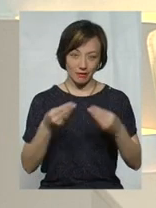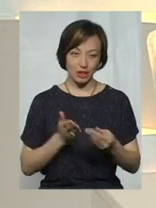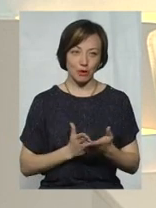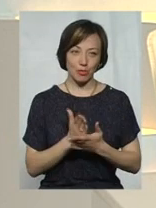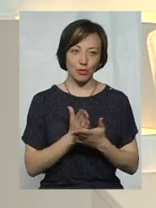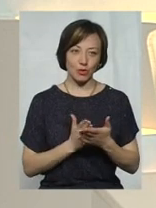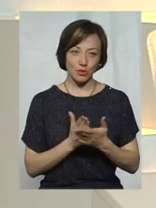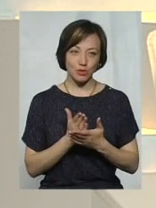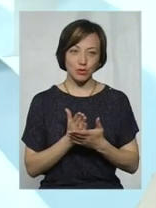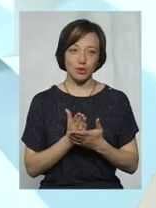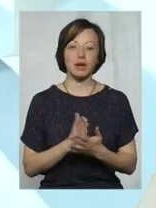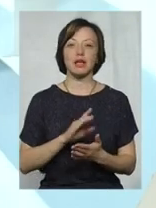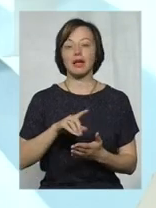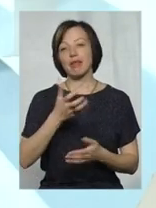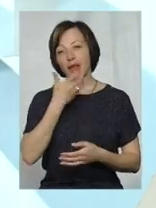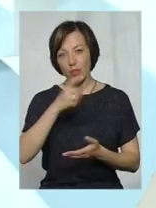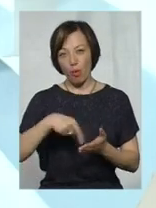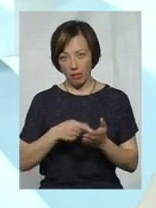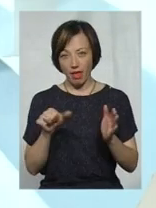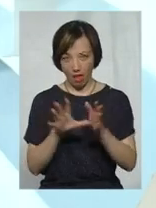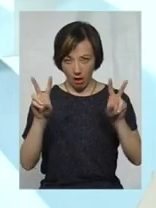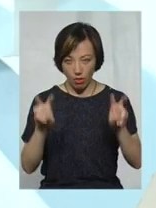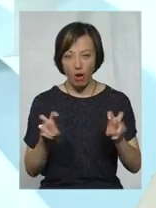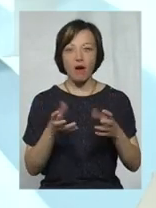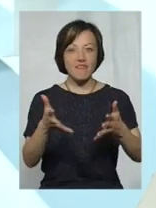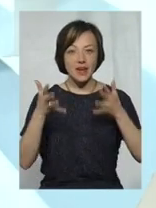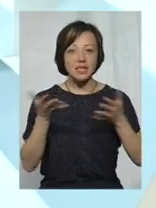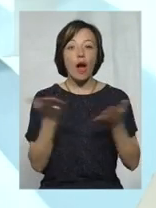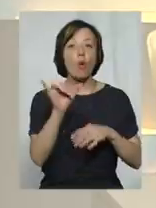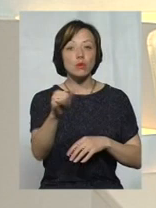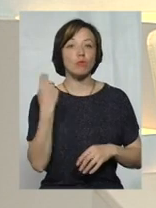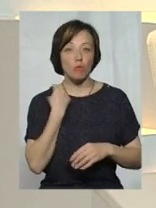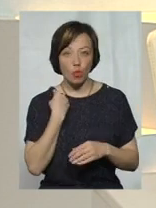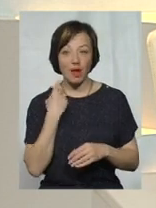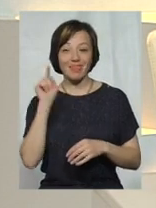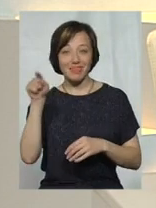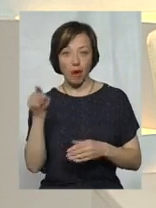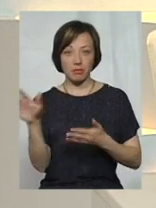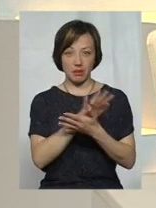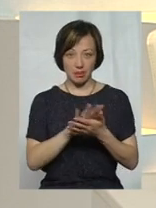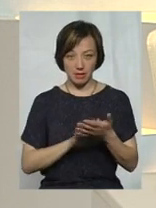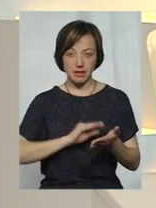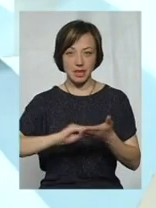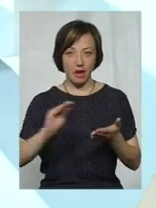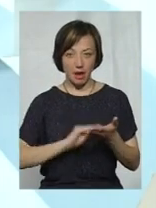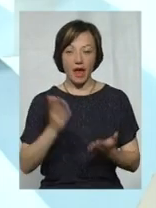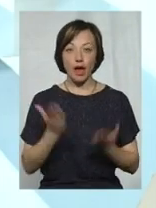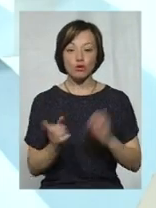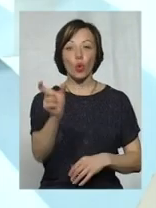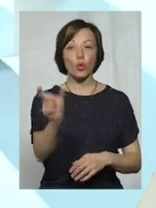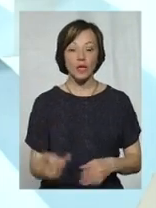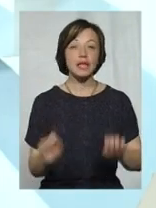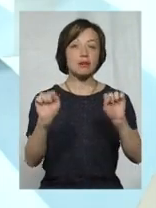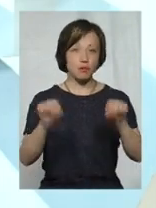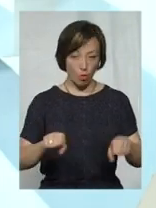Теплокомуненерго. Вияснити остаточно, яка сума боргу. Там написати заяву, так? Так, якщо людина в